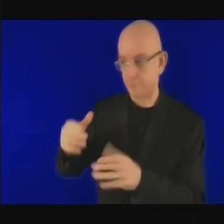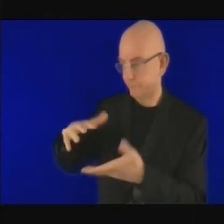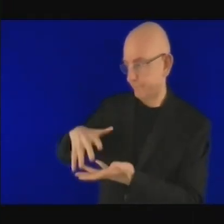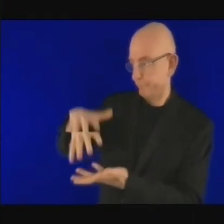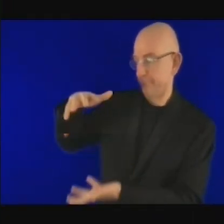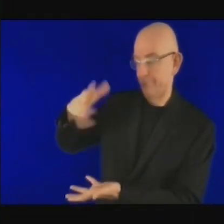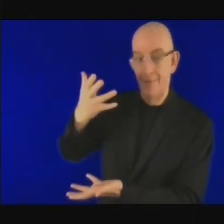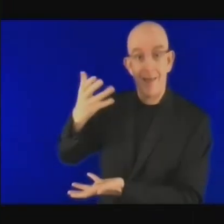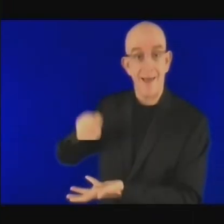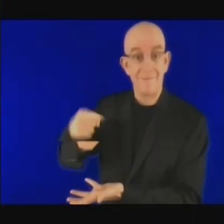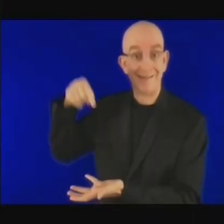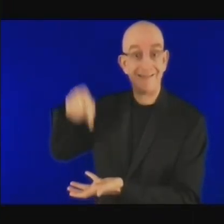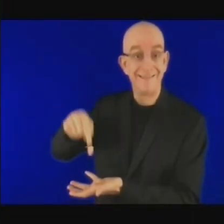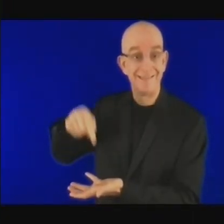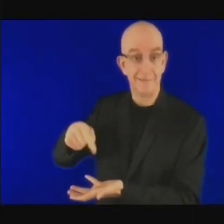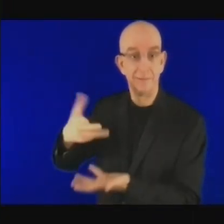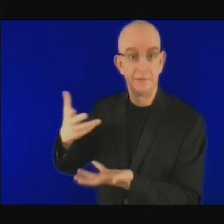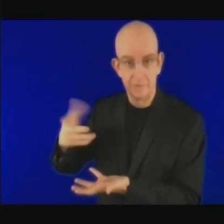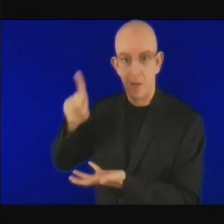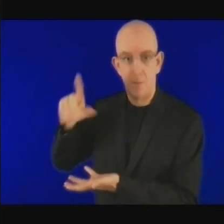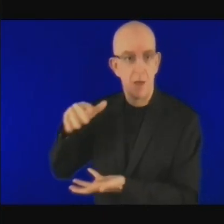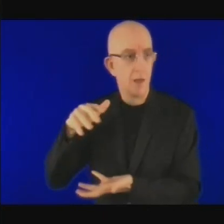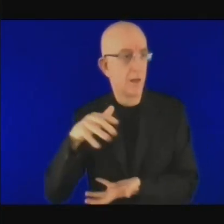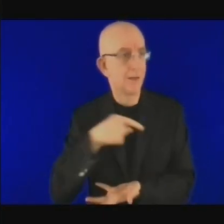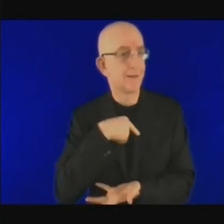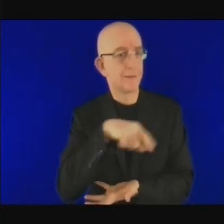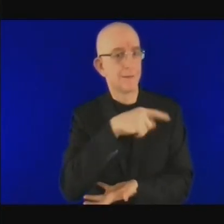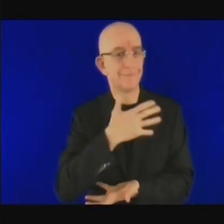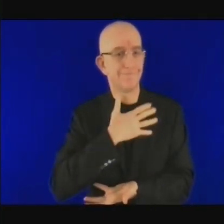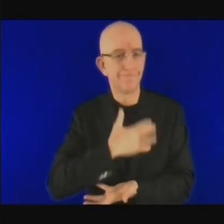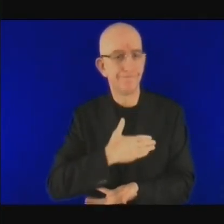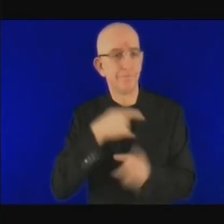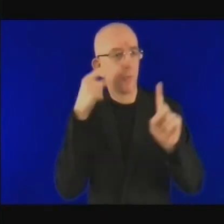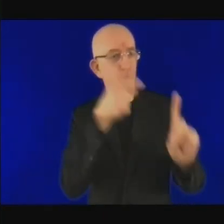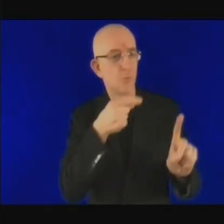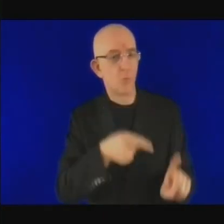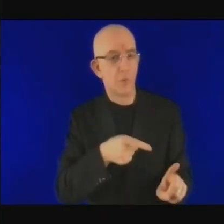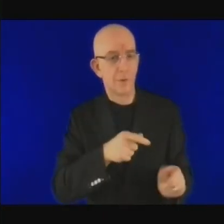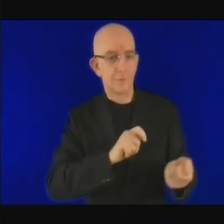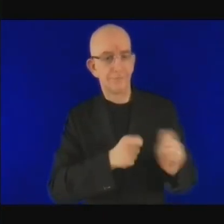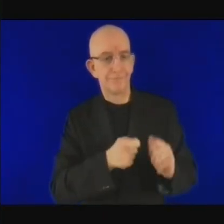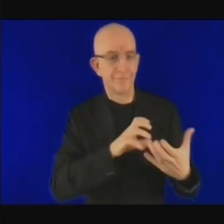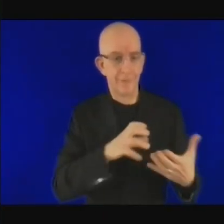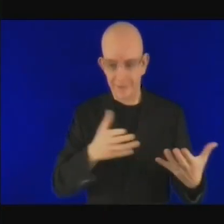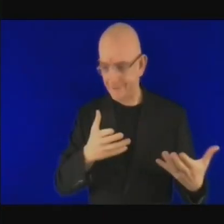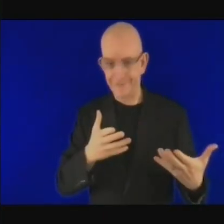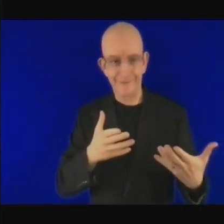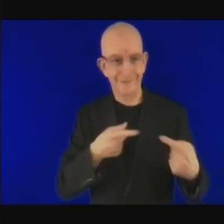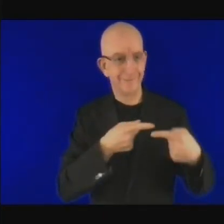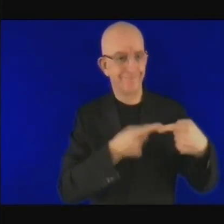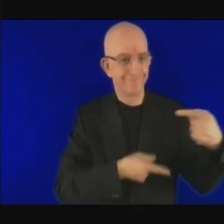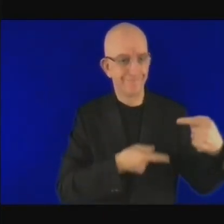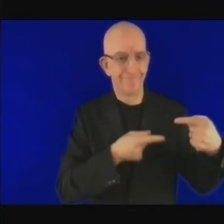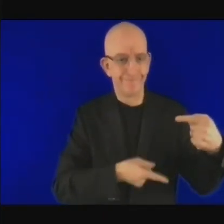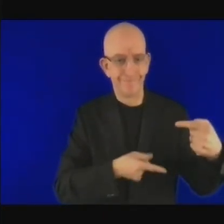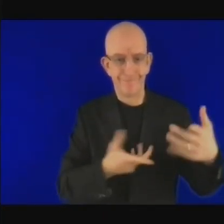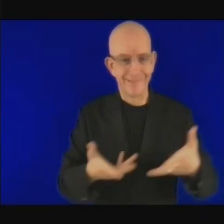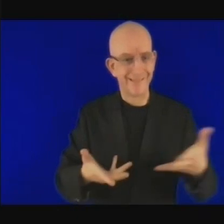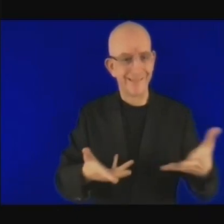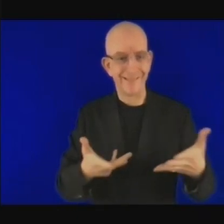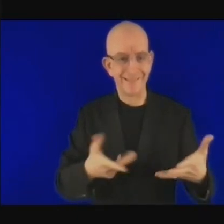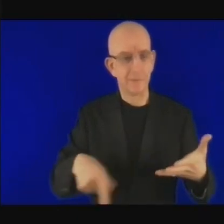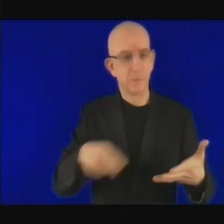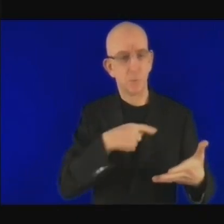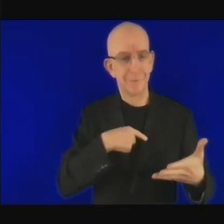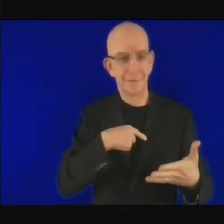avec beaucoup plus d'engagement dans les stratégies d'adaptation. Est-ce que Charmaine